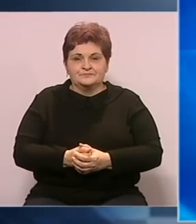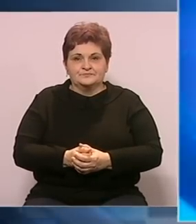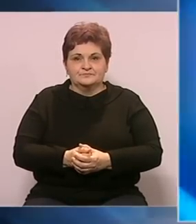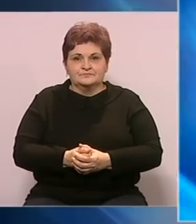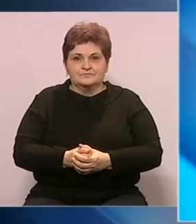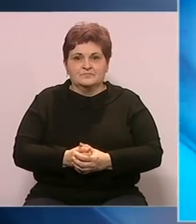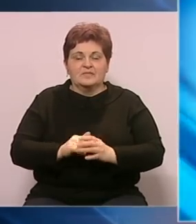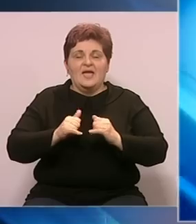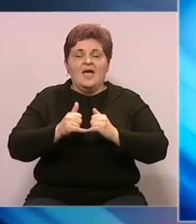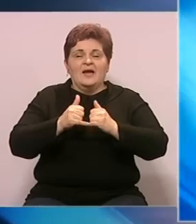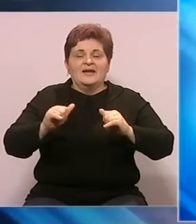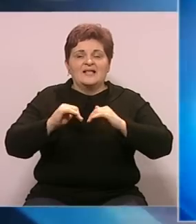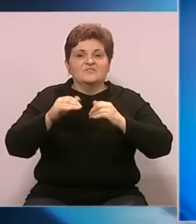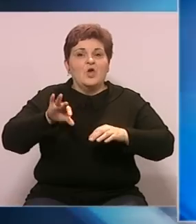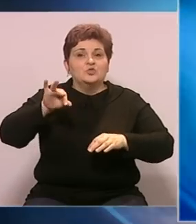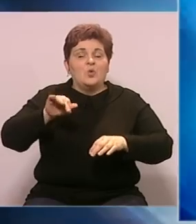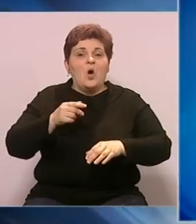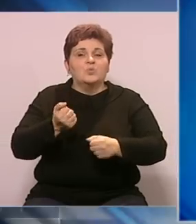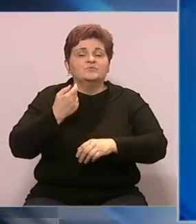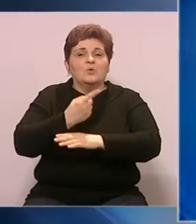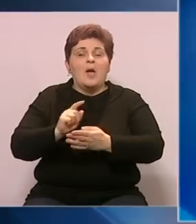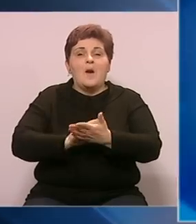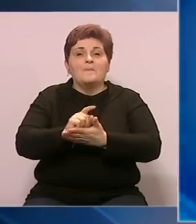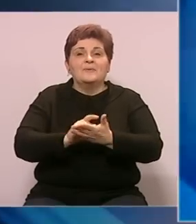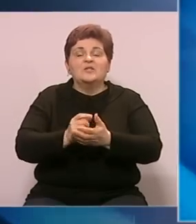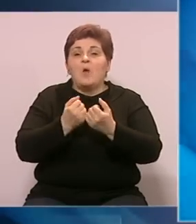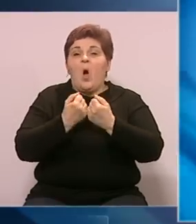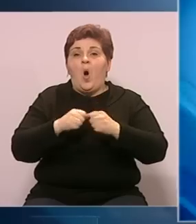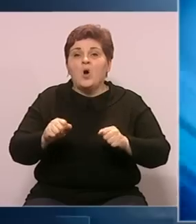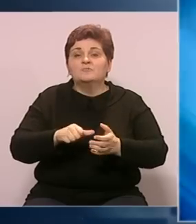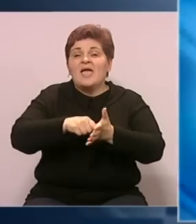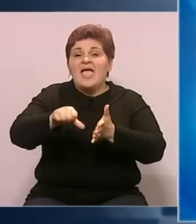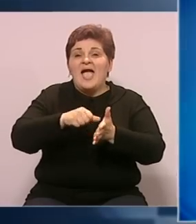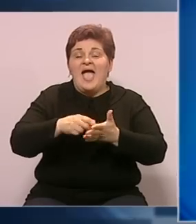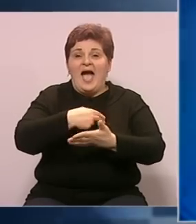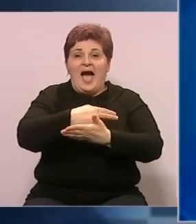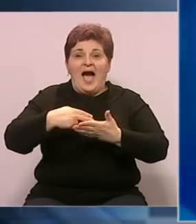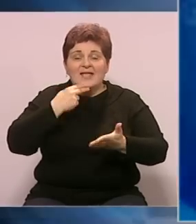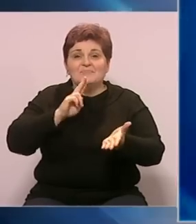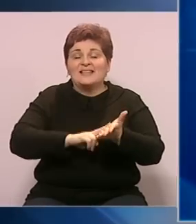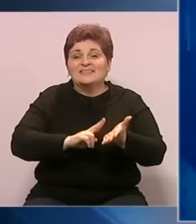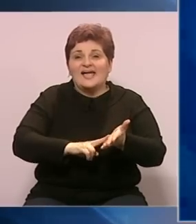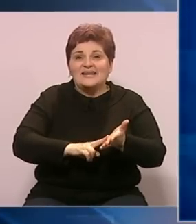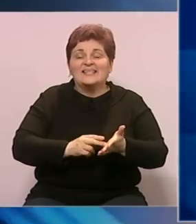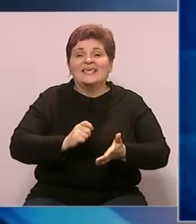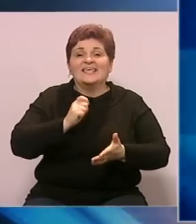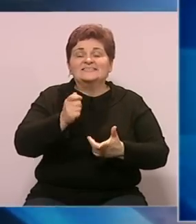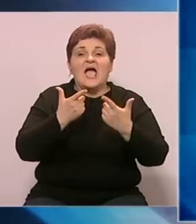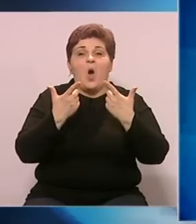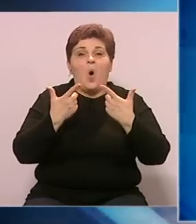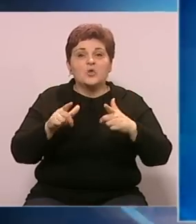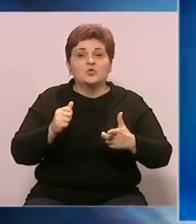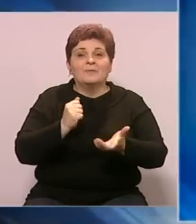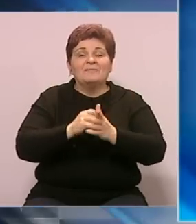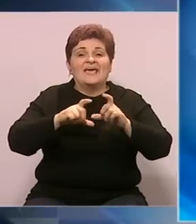Gradsko vijeće Tuzle usvojilo je odluku o privremenom oslobađanju plaćanja administrativne takse za izdavanje odobrenja za